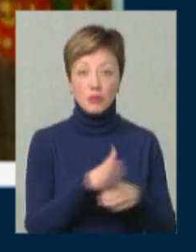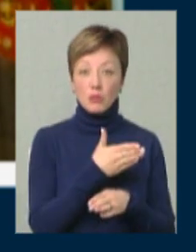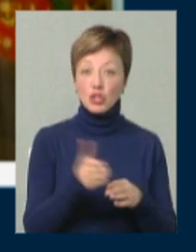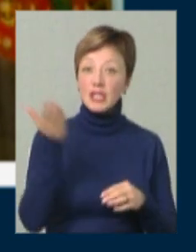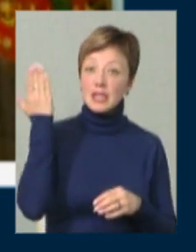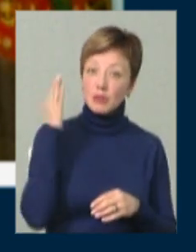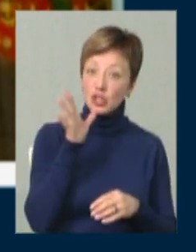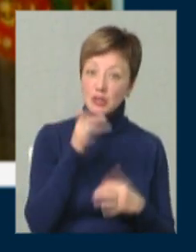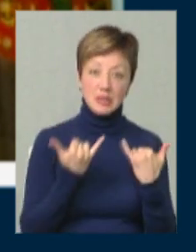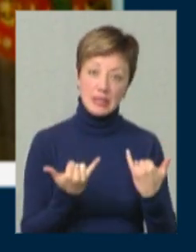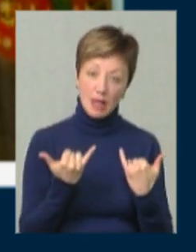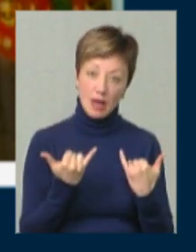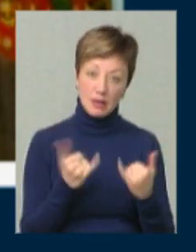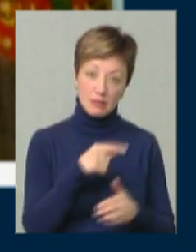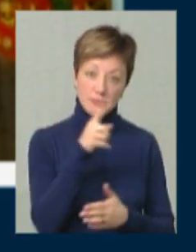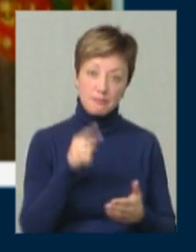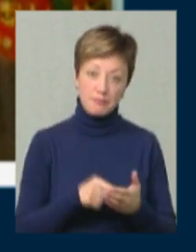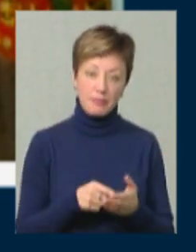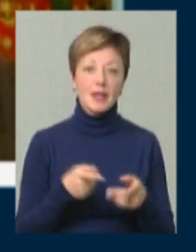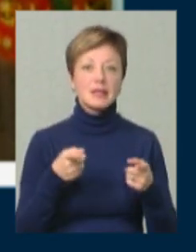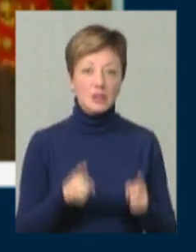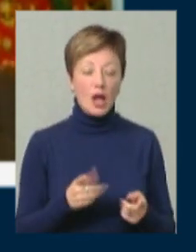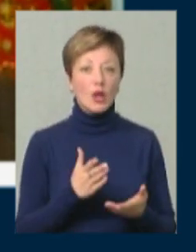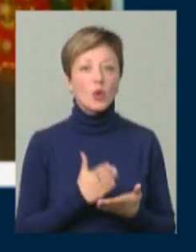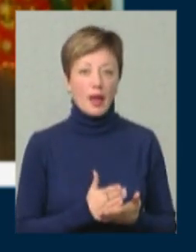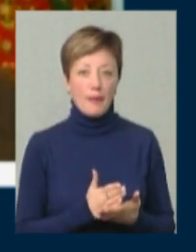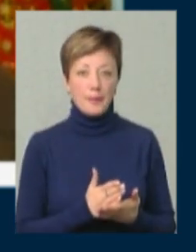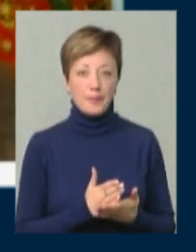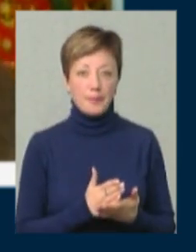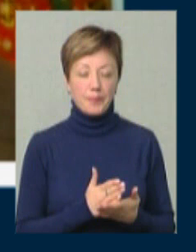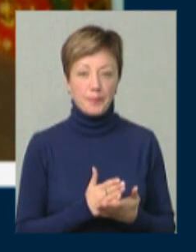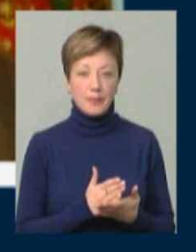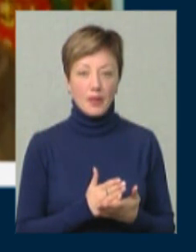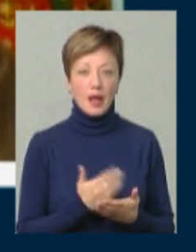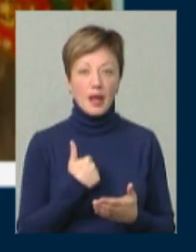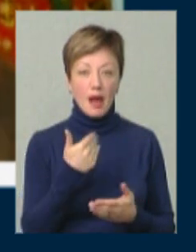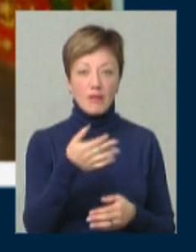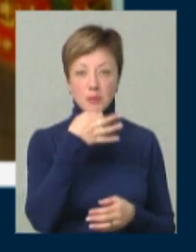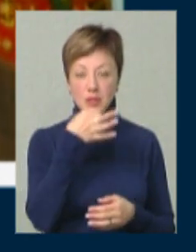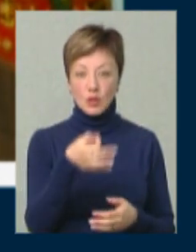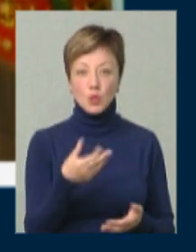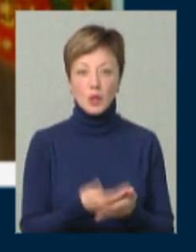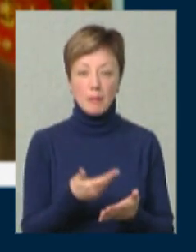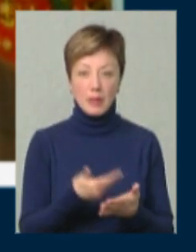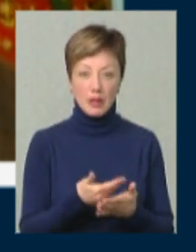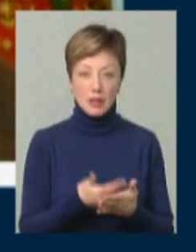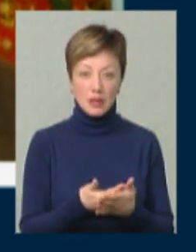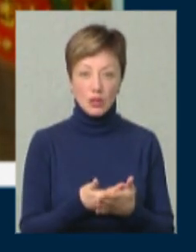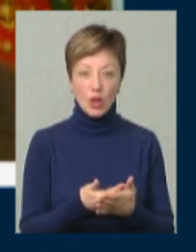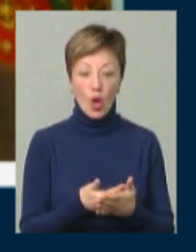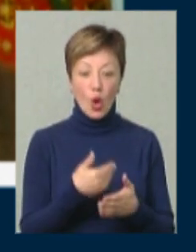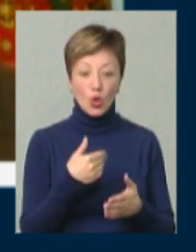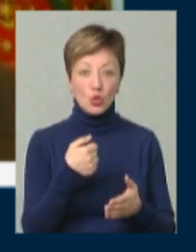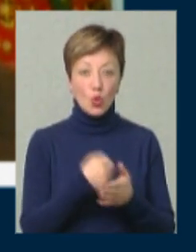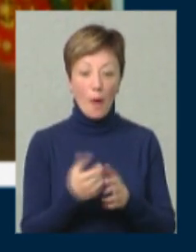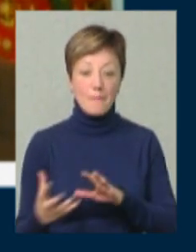тими часами і зараз? Звичайно, є. Я вам скажу, я, наприклад, до переїзду